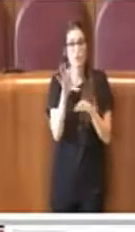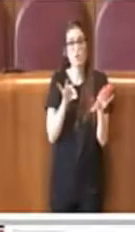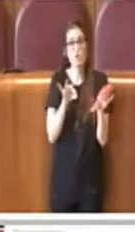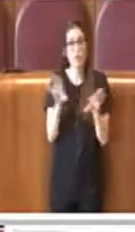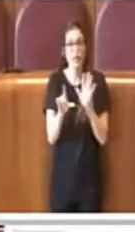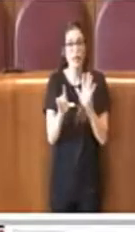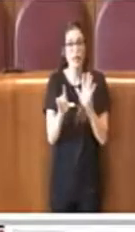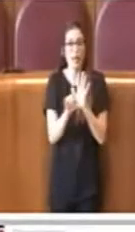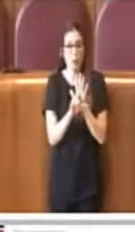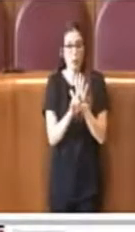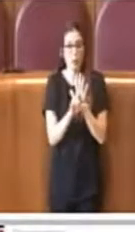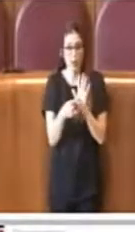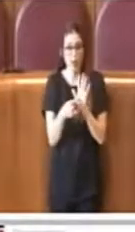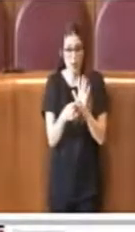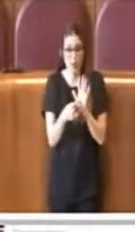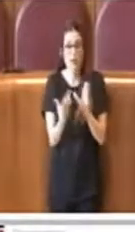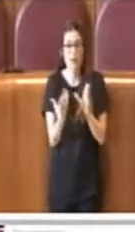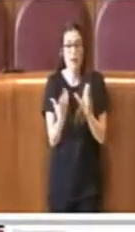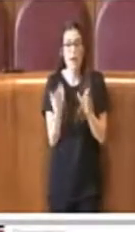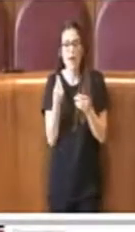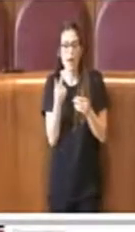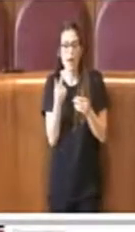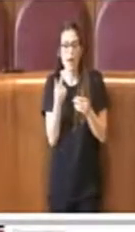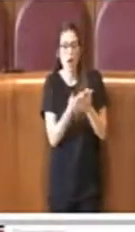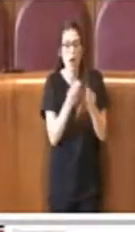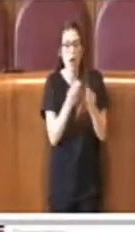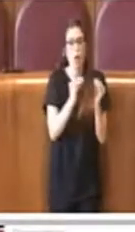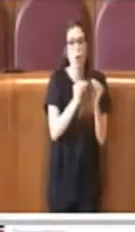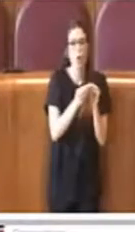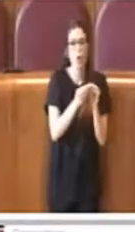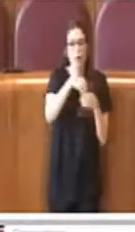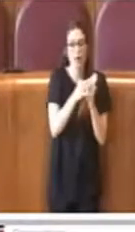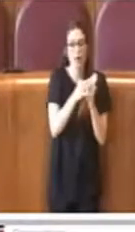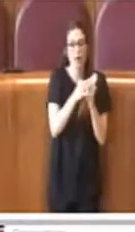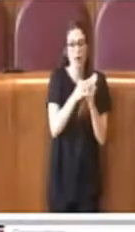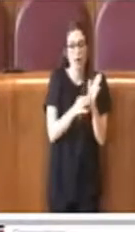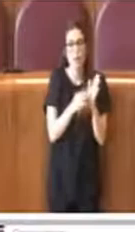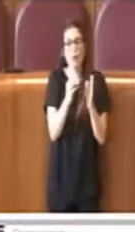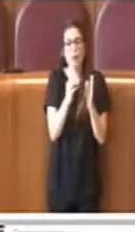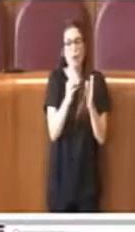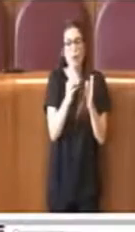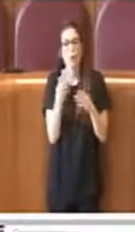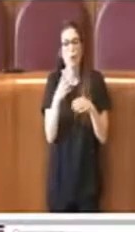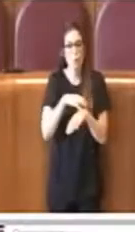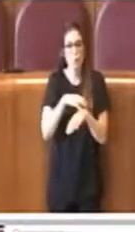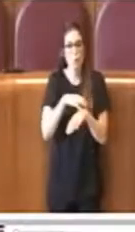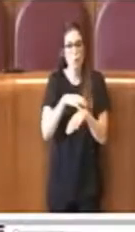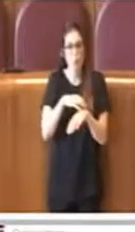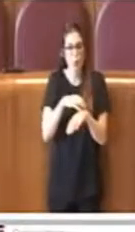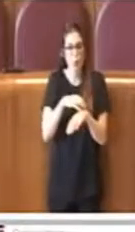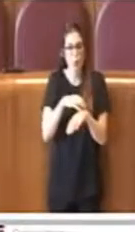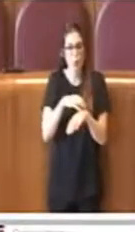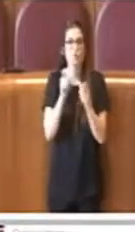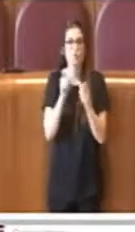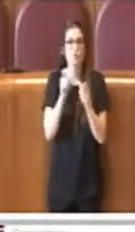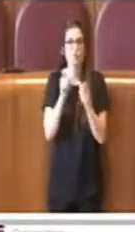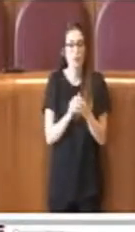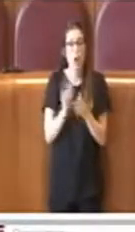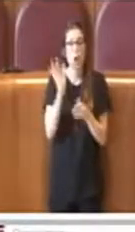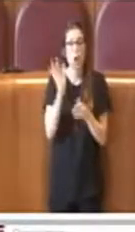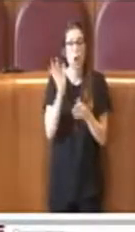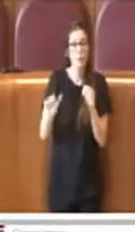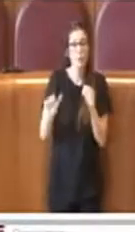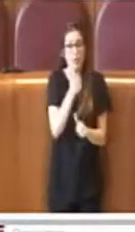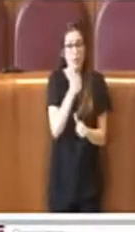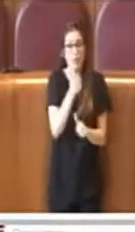sono poi stati applicati all'interno del regolamento, in particolare del regolamento della consulta cittadina. L'obiettivo principale è stato quello di